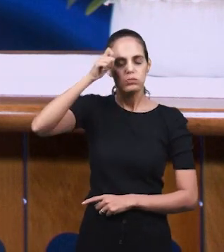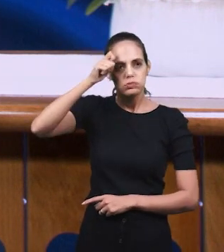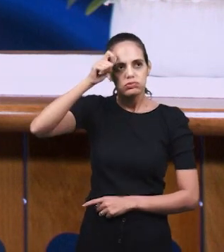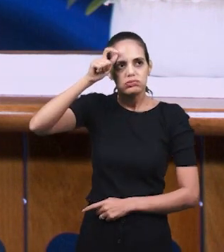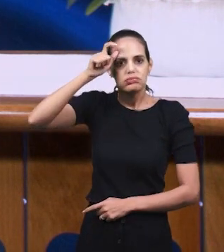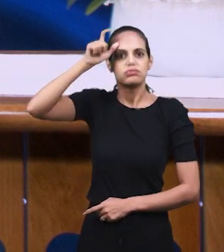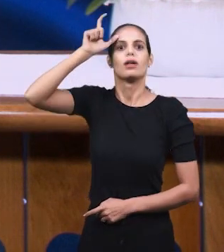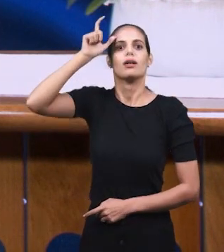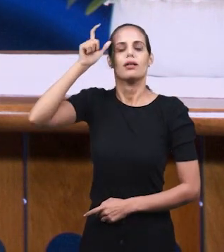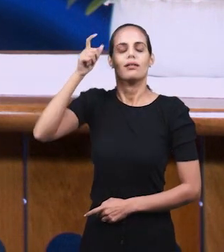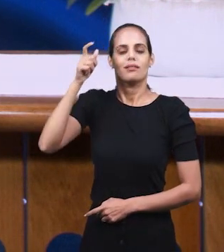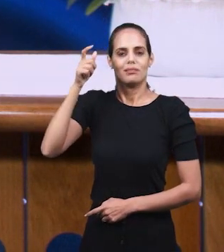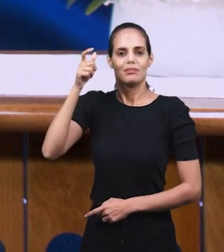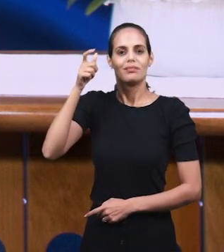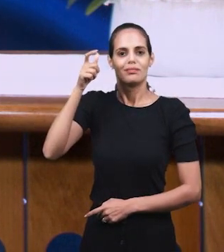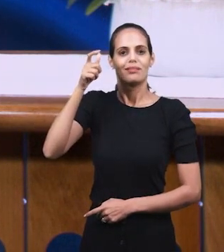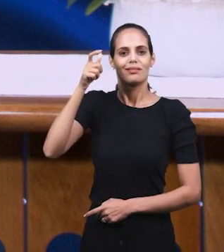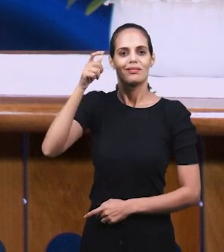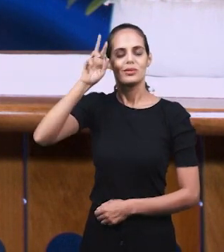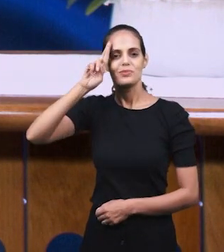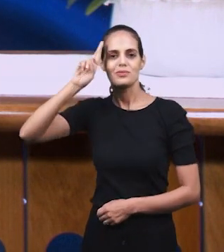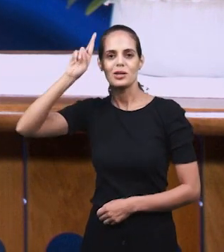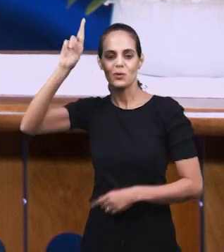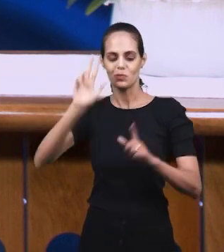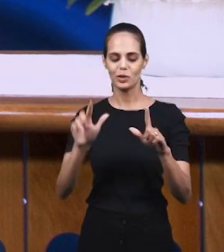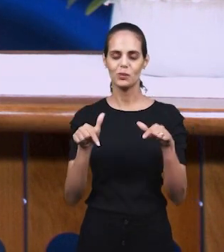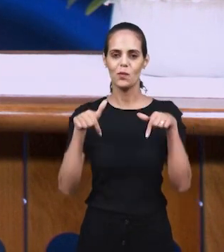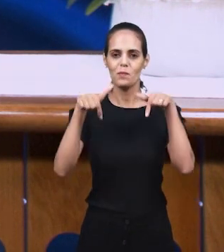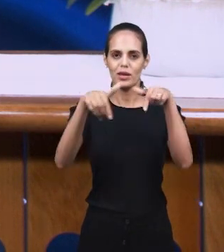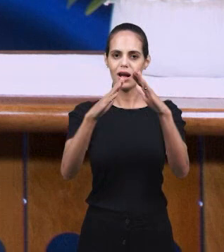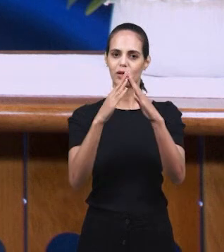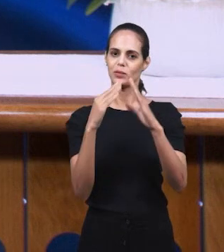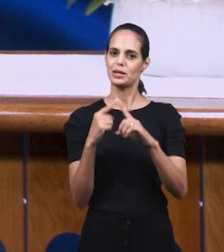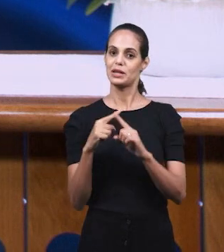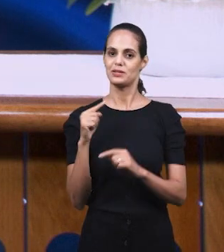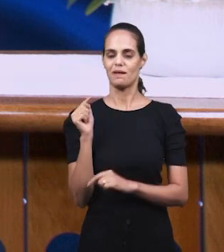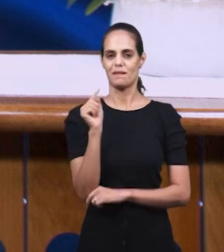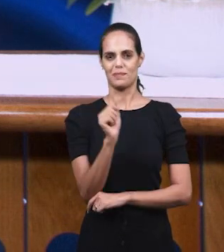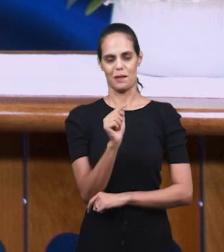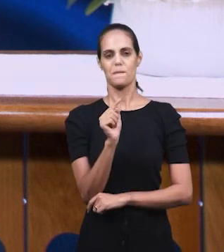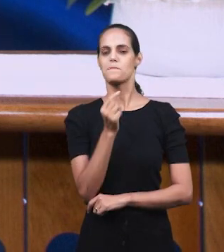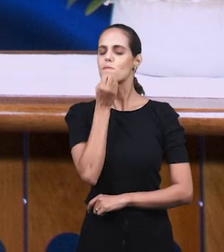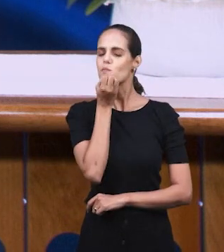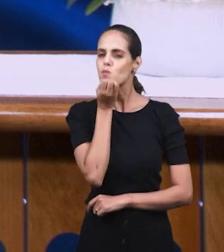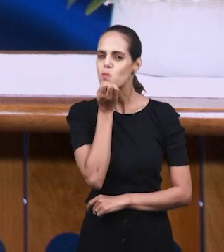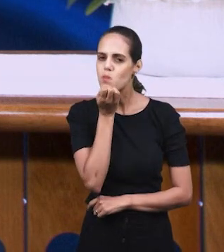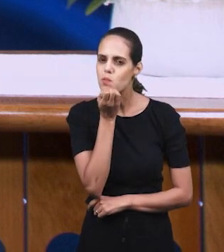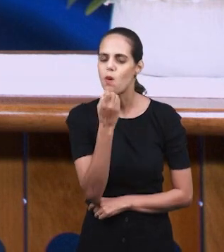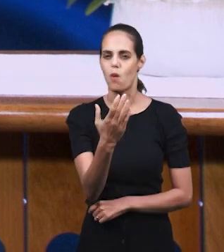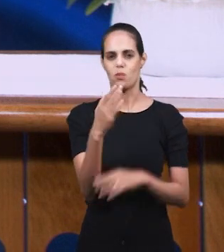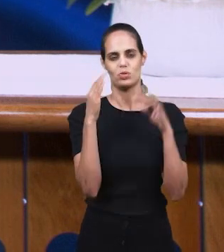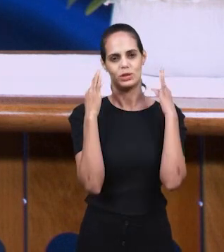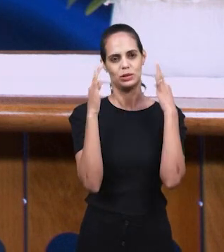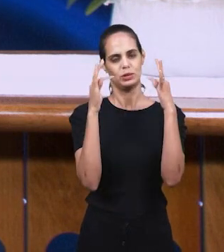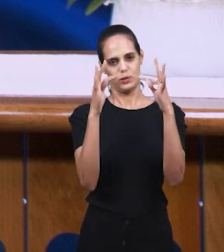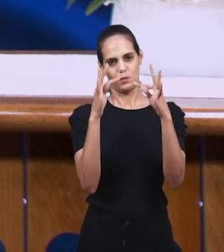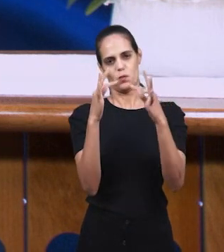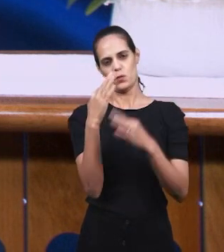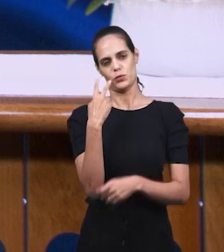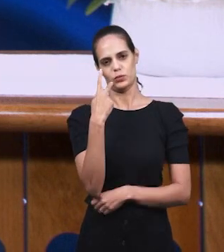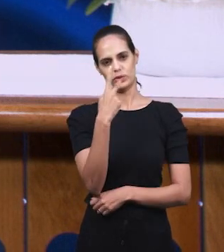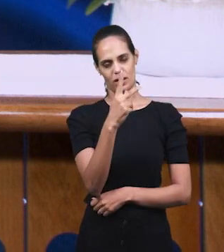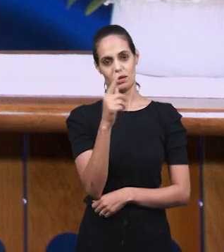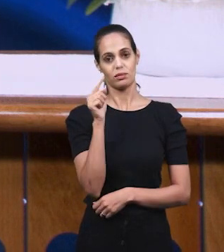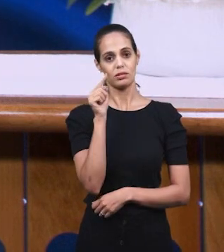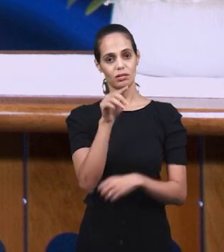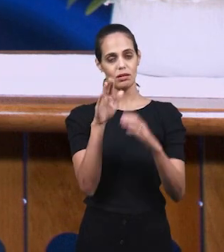среди нас. Очень чудесная фраза этой сестры, ее свидетельство из города,